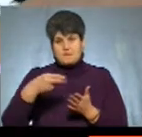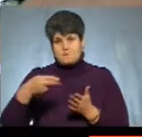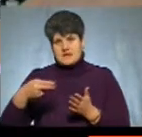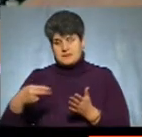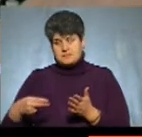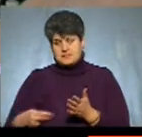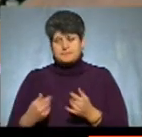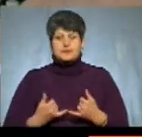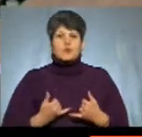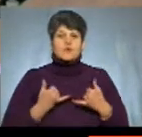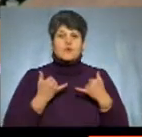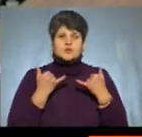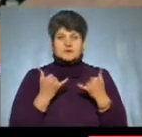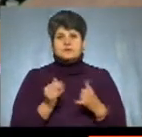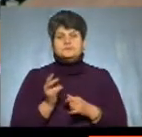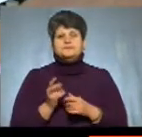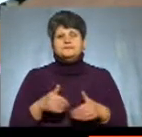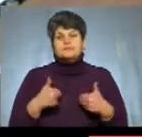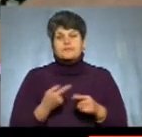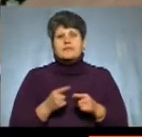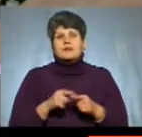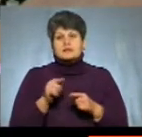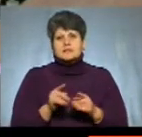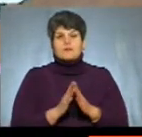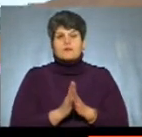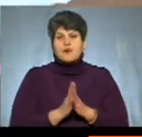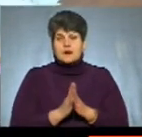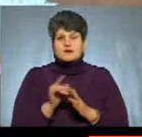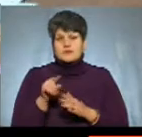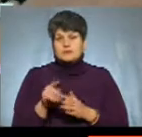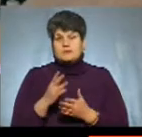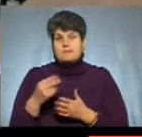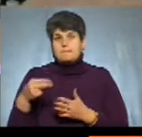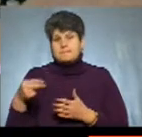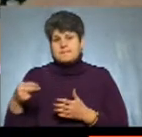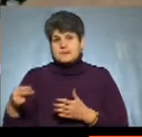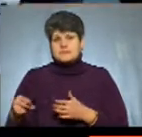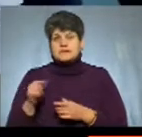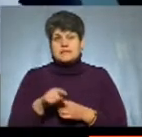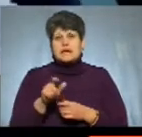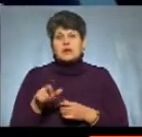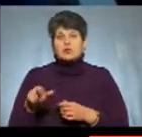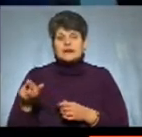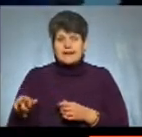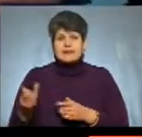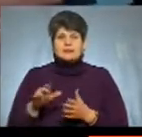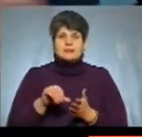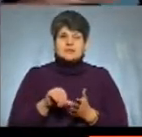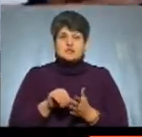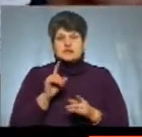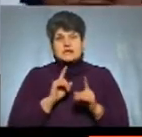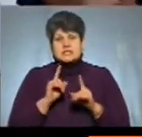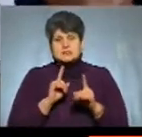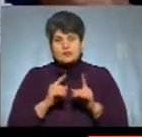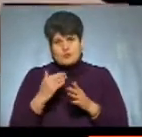уповноважених, які звернулися з таким проханням, а тут маємо підписи тих людей, які були присутні на зборах.